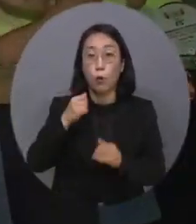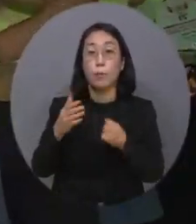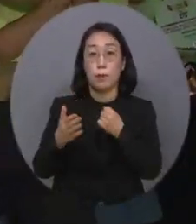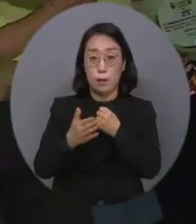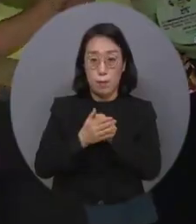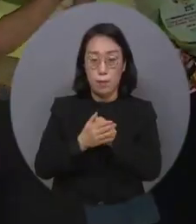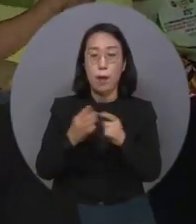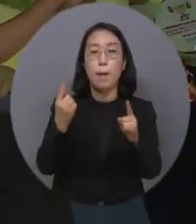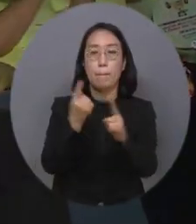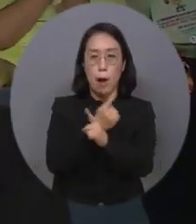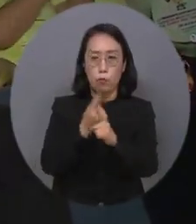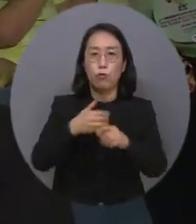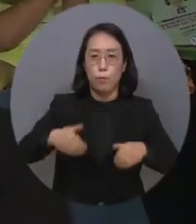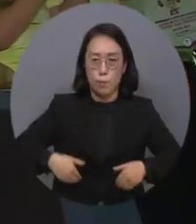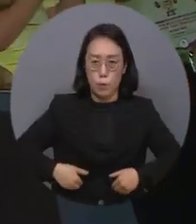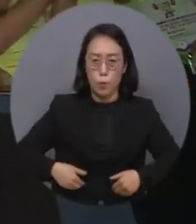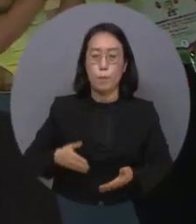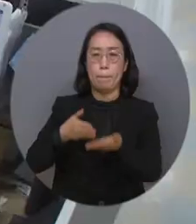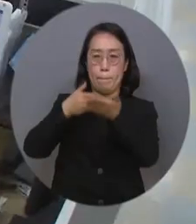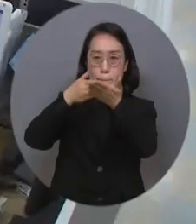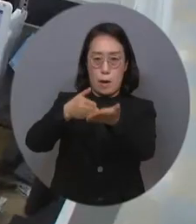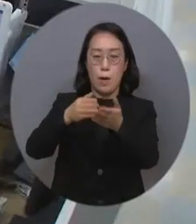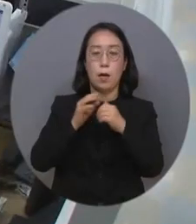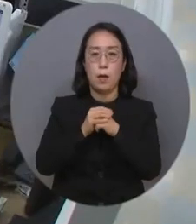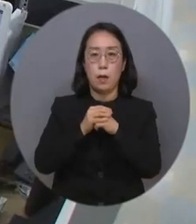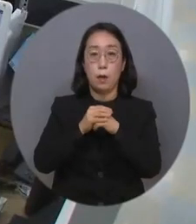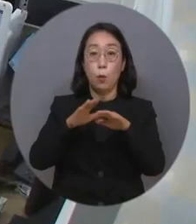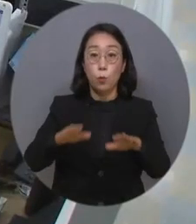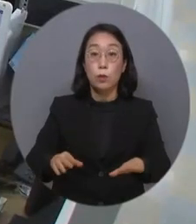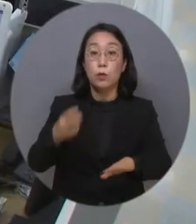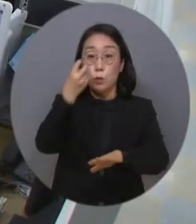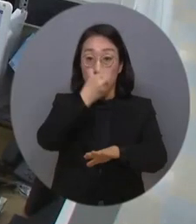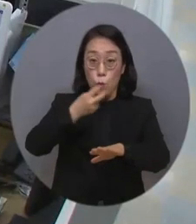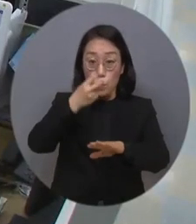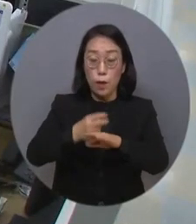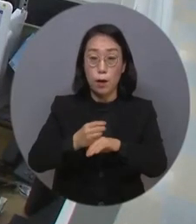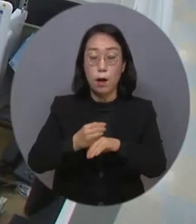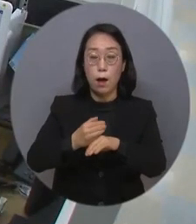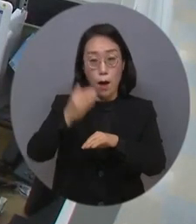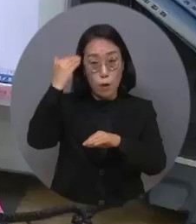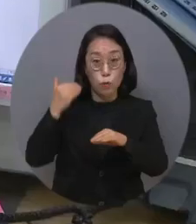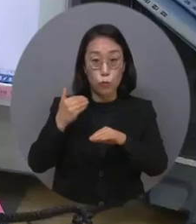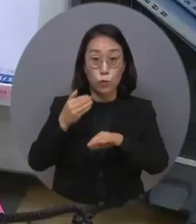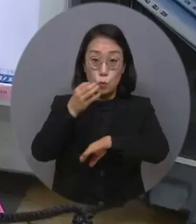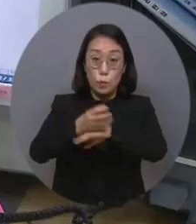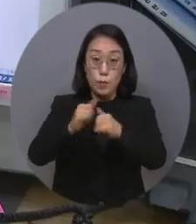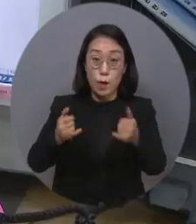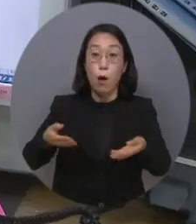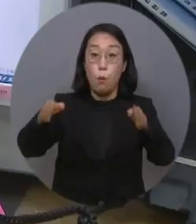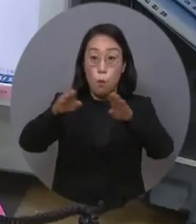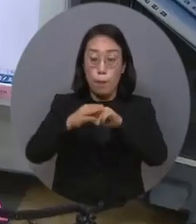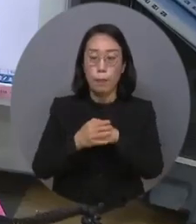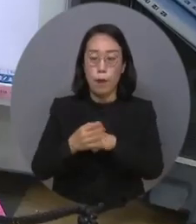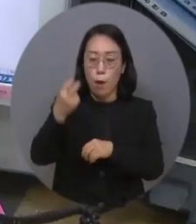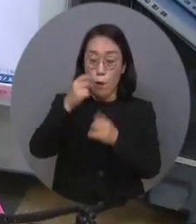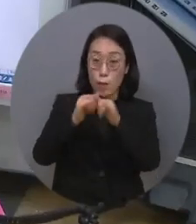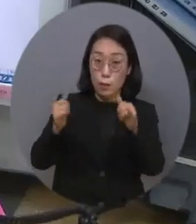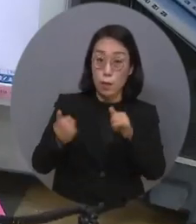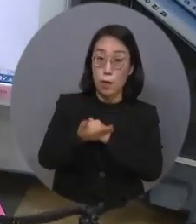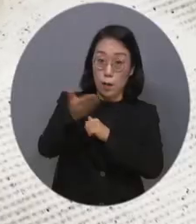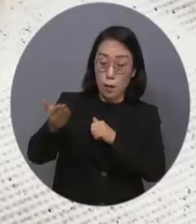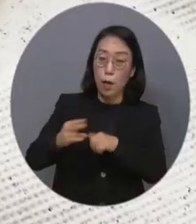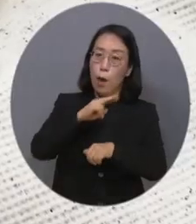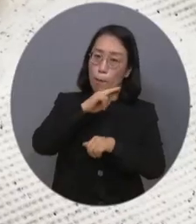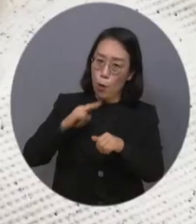개선해야 한다는 지적도 제기됐습니다. 이번 조사에 대해 한국소비자원은 경기장 관리자에게 장애인 등의